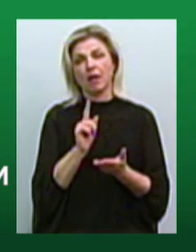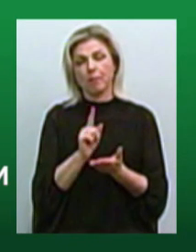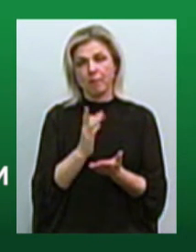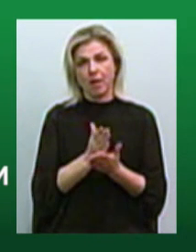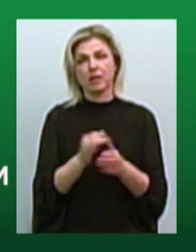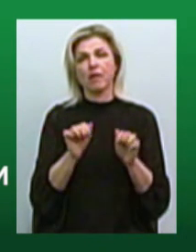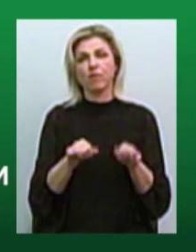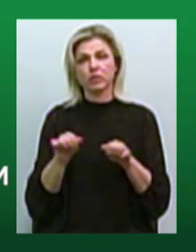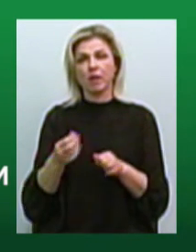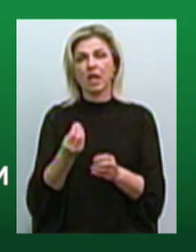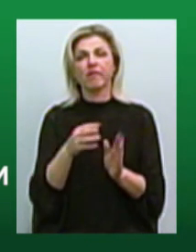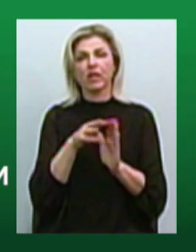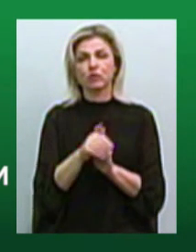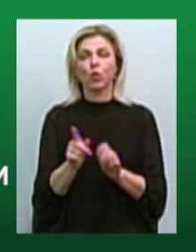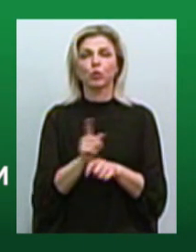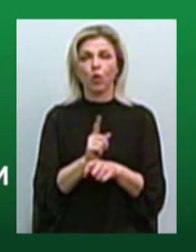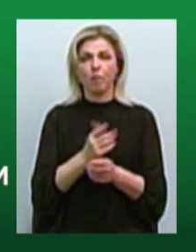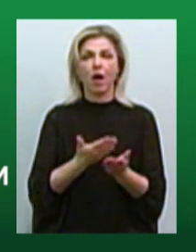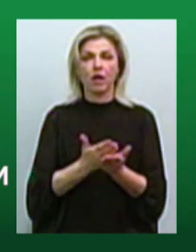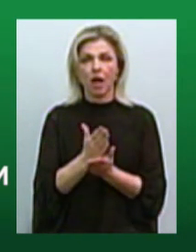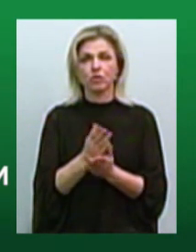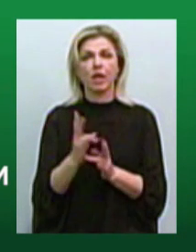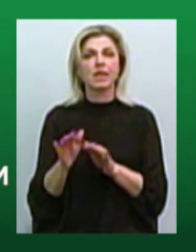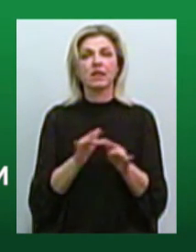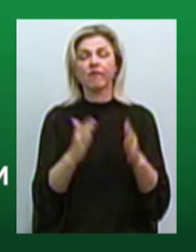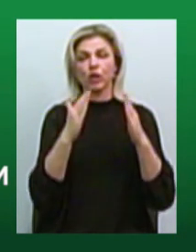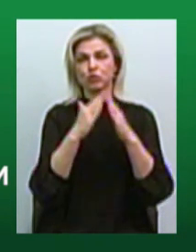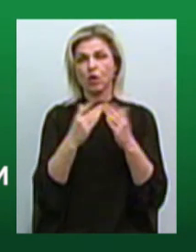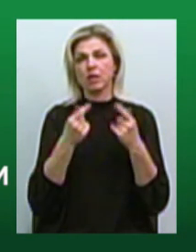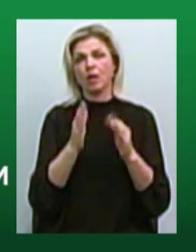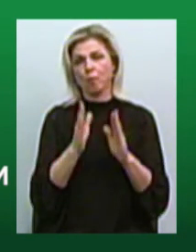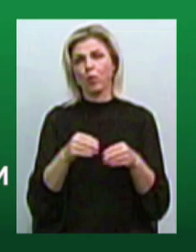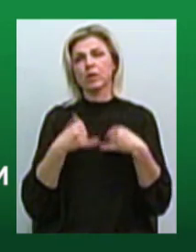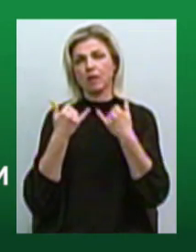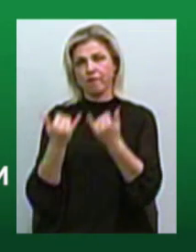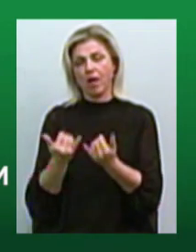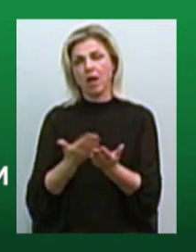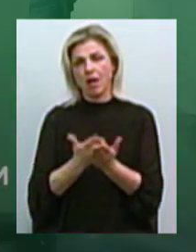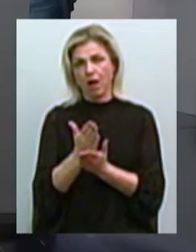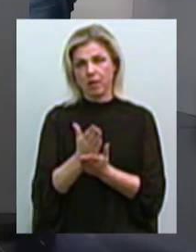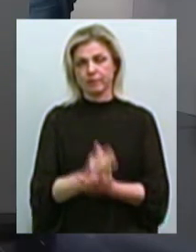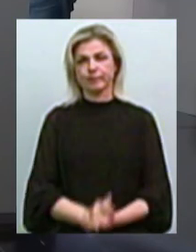можливість інвестувати нормальну якісну нерухомість, де будуть надаватися якісні послуги.